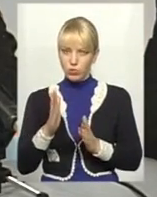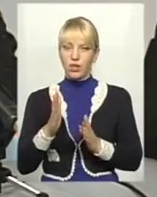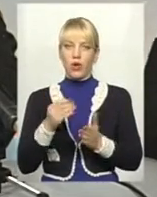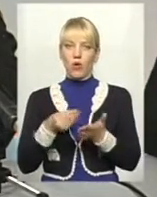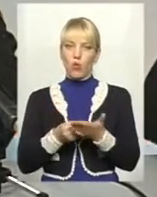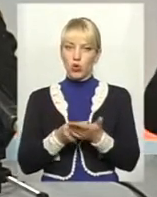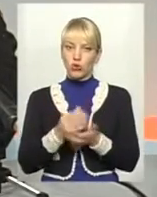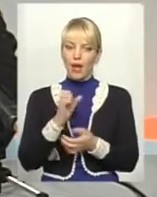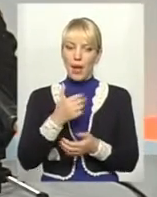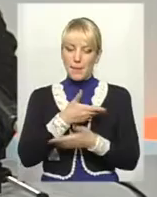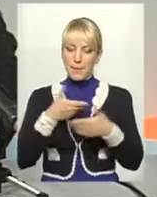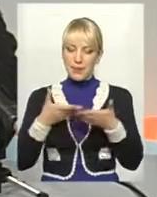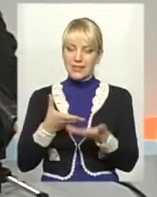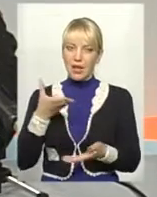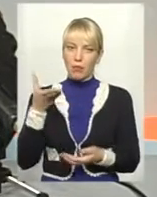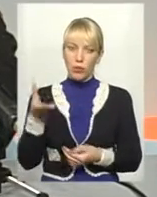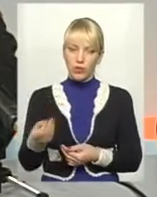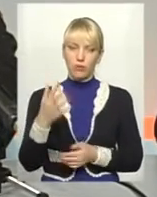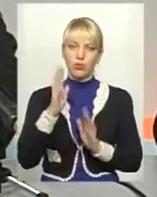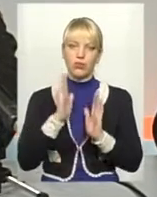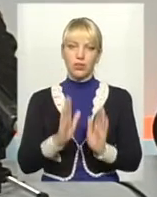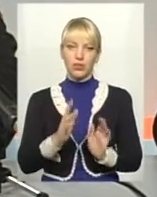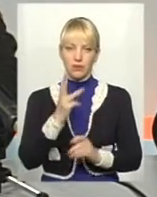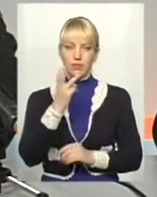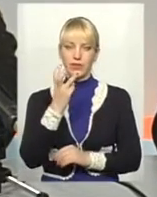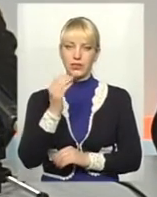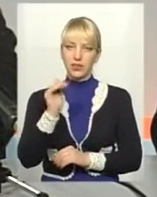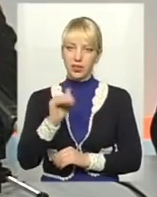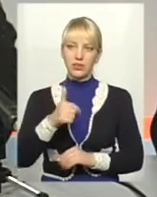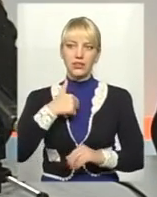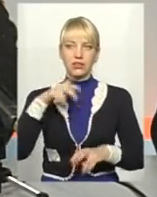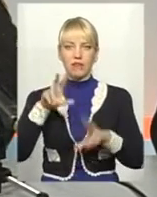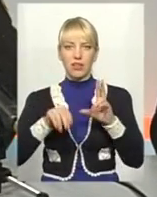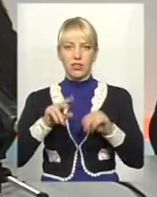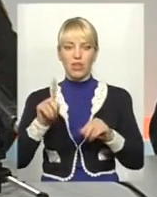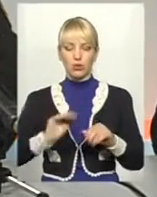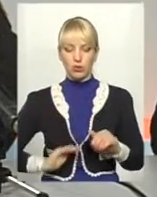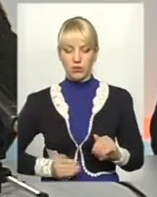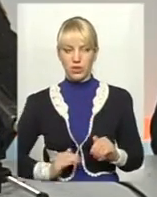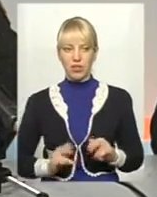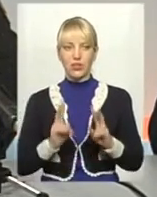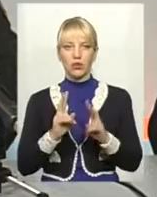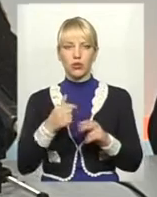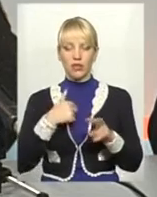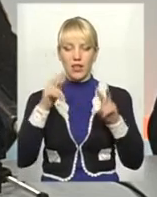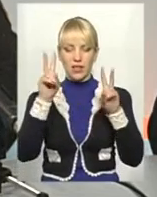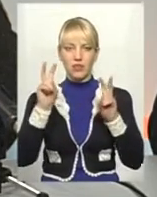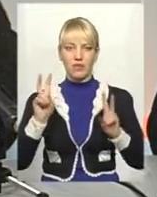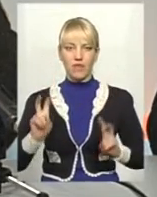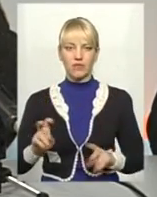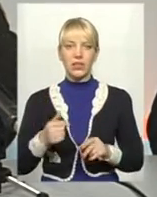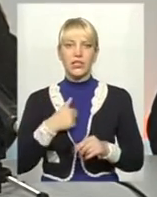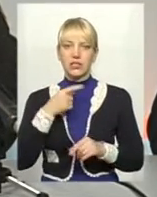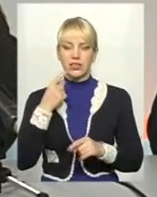Таким чином, це теж його плюс. Я вважаю, що від підрядників, які я назвав, ми зробили